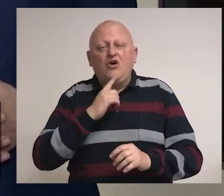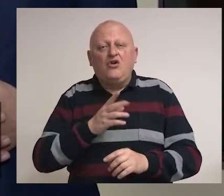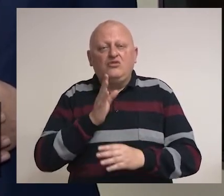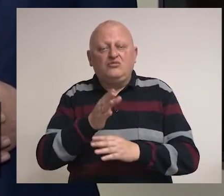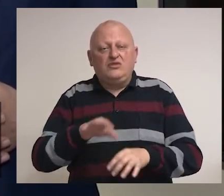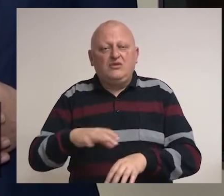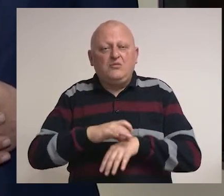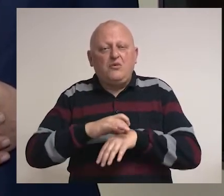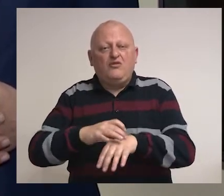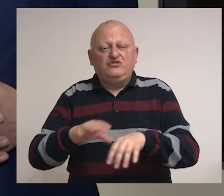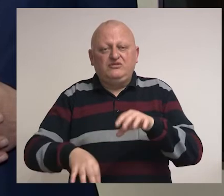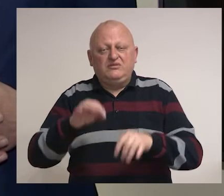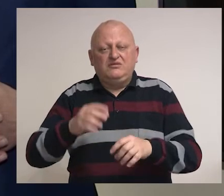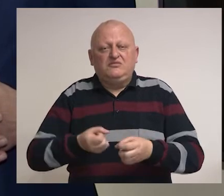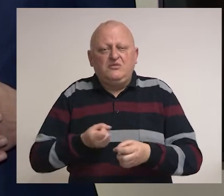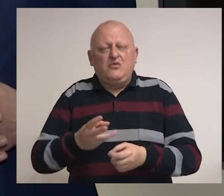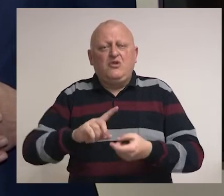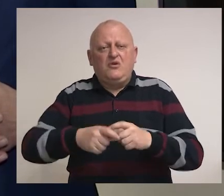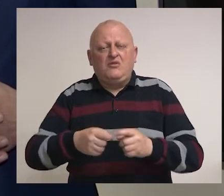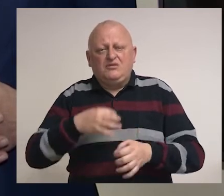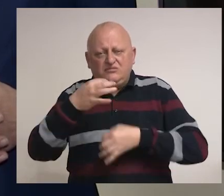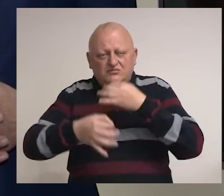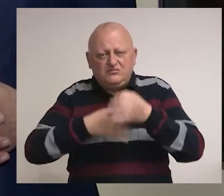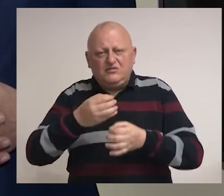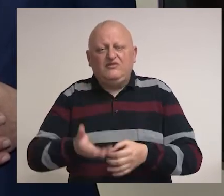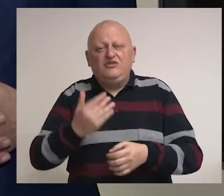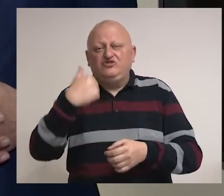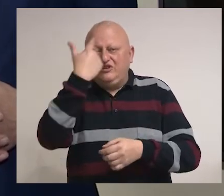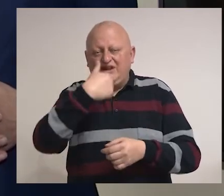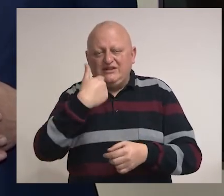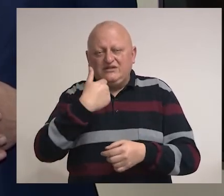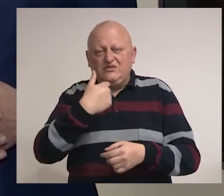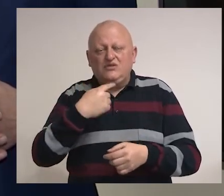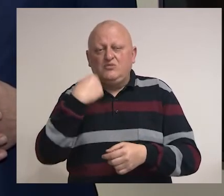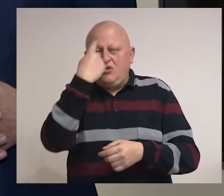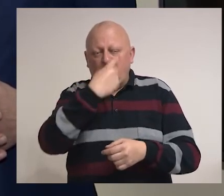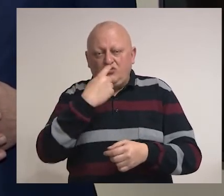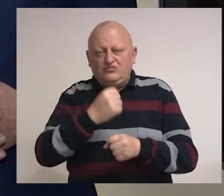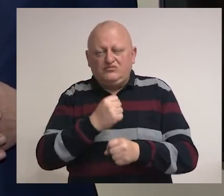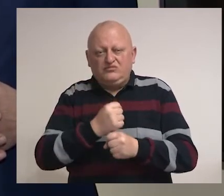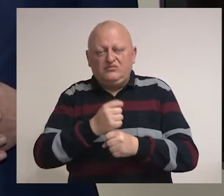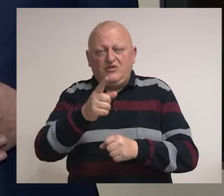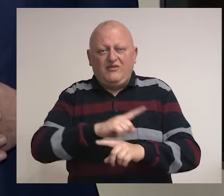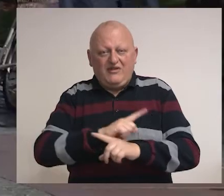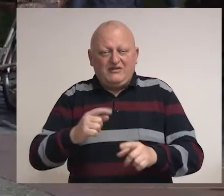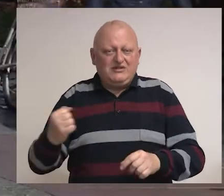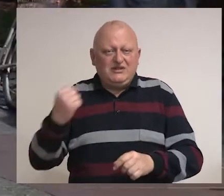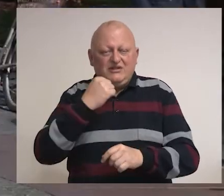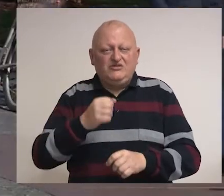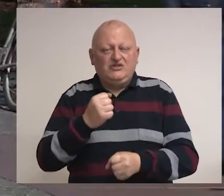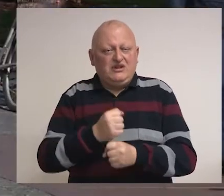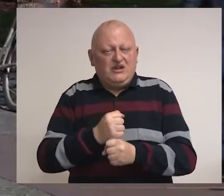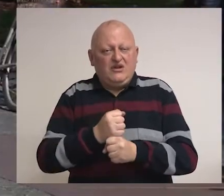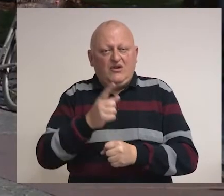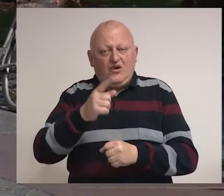tiču provođenja izbora. U brojnim predmetima provodimo istrage proti više lica zbog sumnje upočinjavanje ove vrste krivičnih dijela.